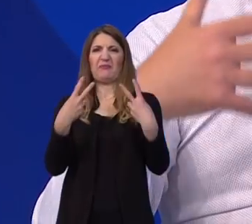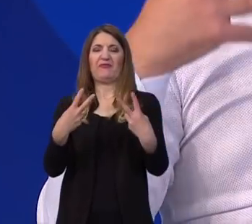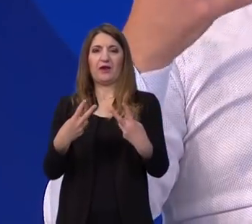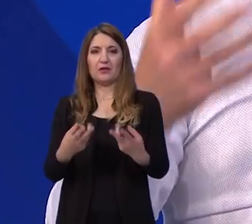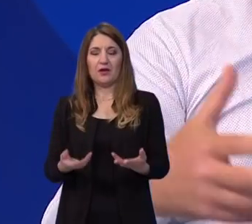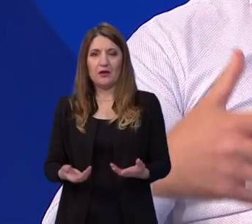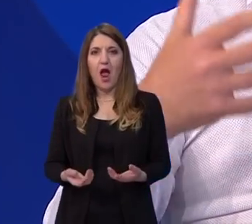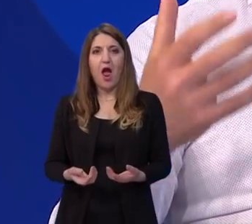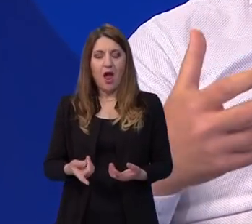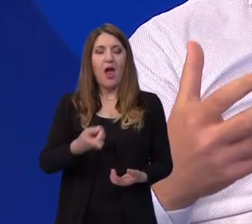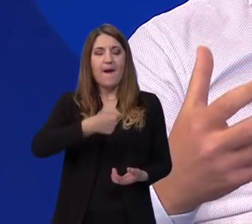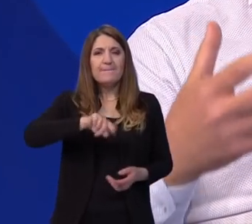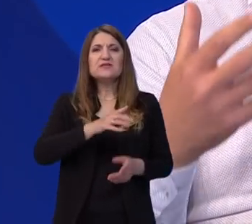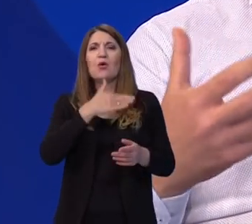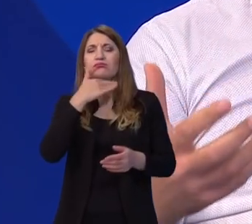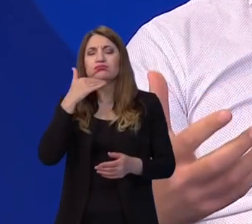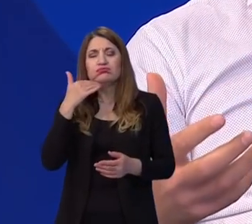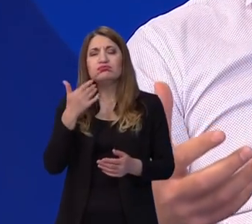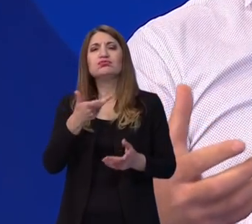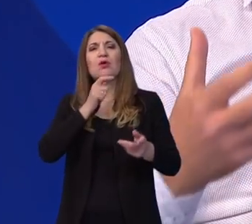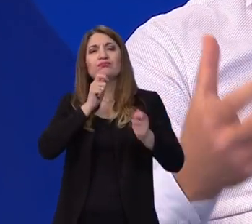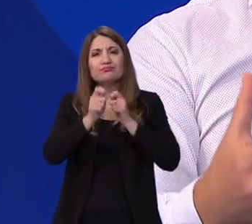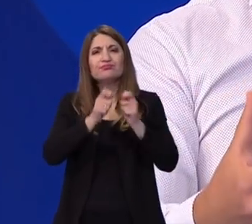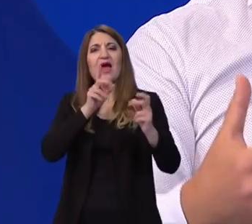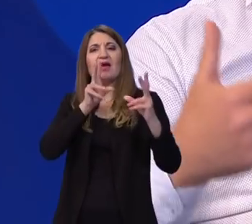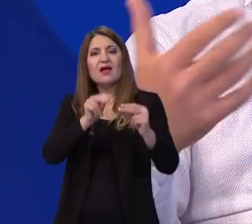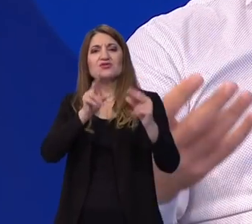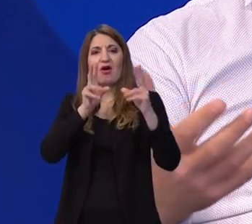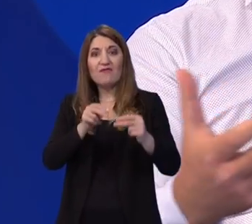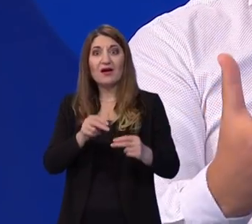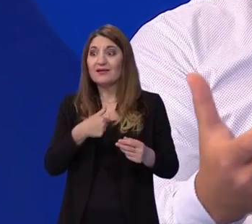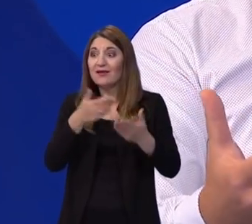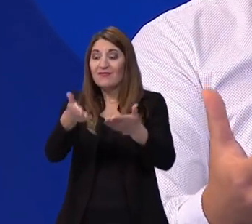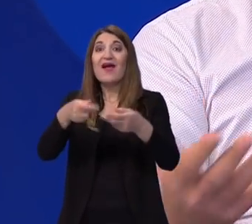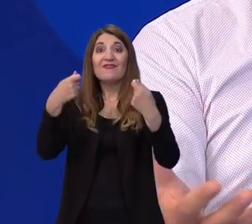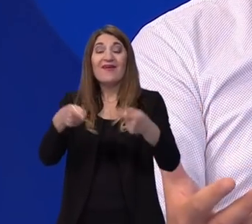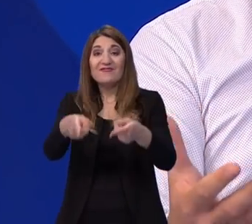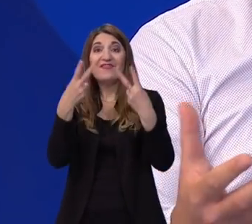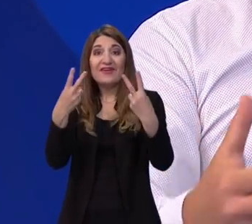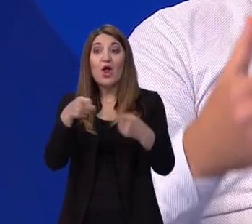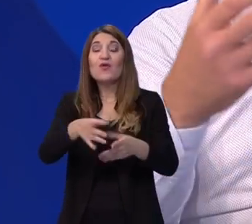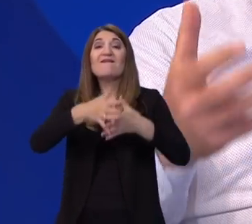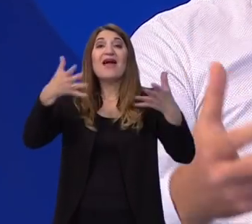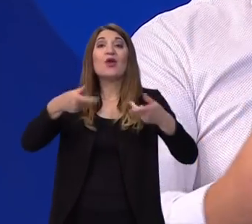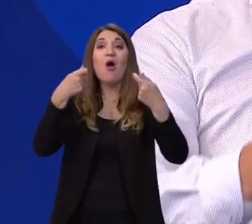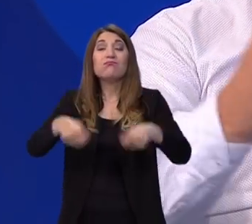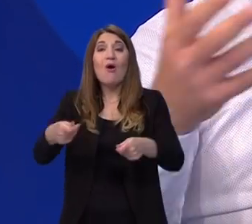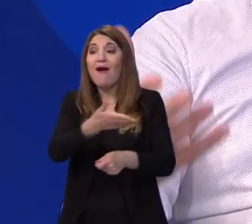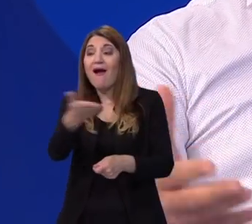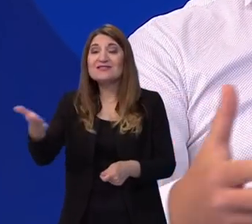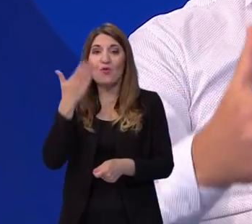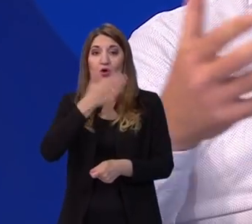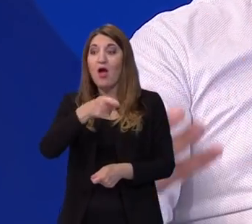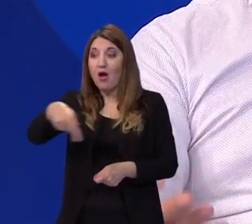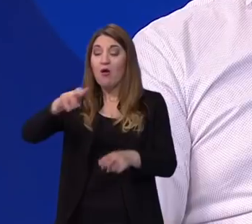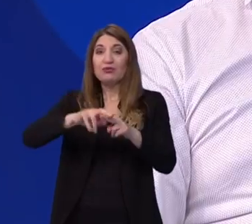razgovarali, znači mi smo radili da oni zbilja počnu sebe vrednovati, da oni vrijede i da oni su zapravo veliko bogatstvo naše škole. Da danas, sutra će biti